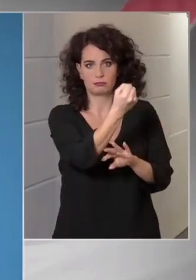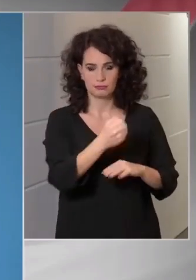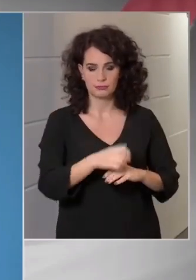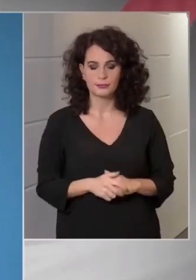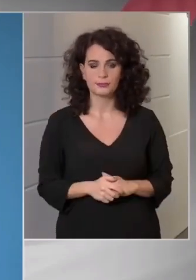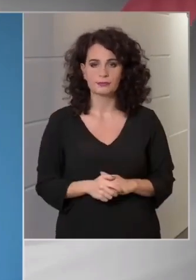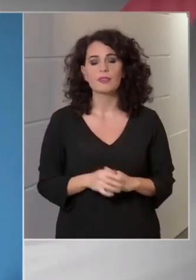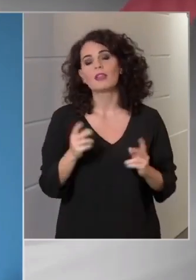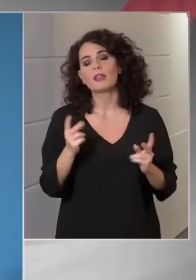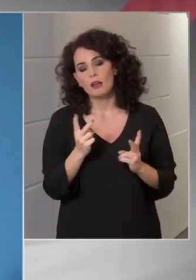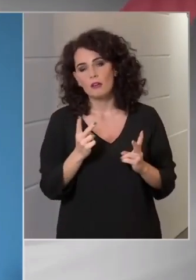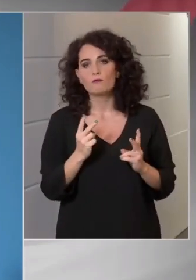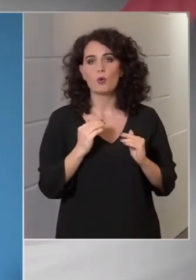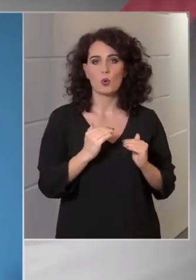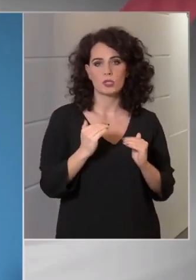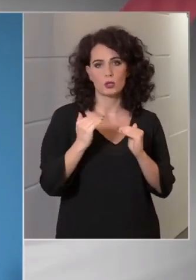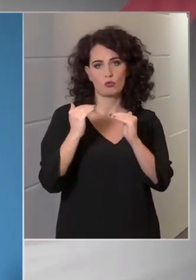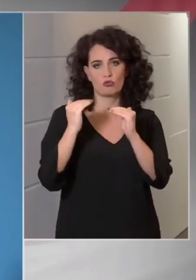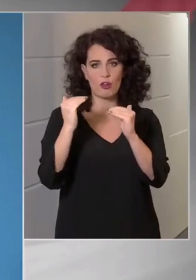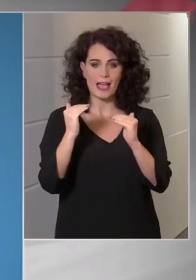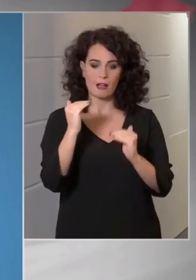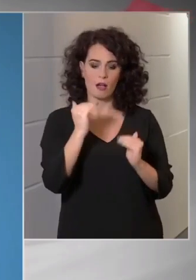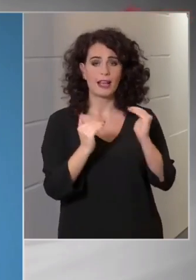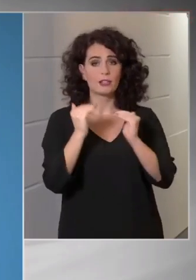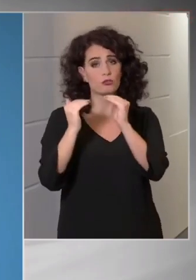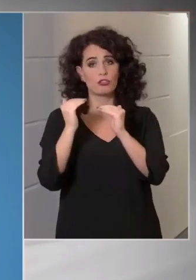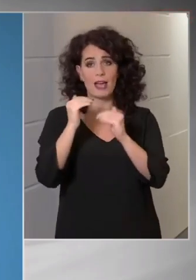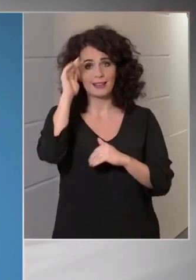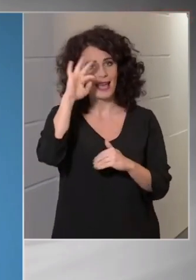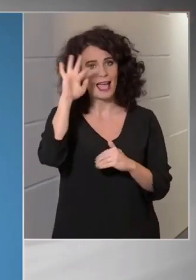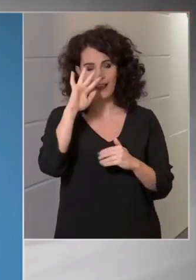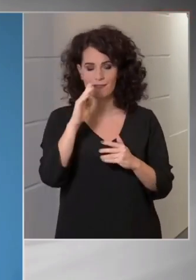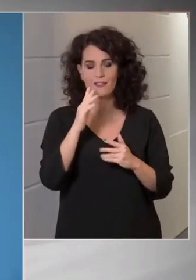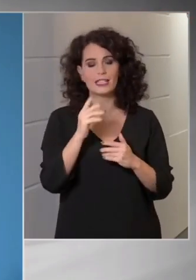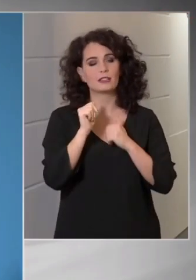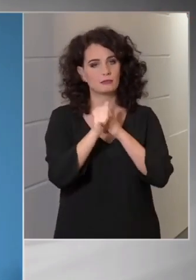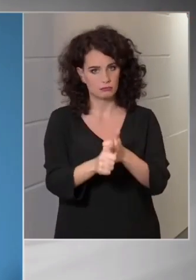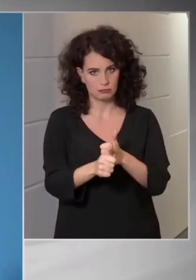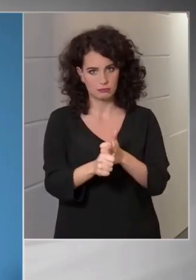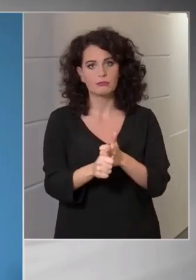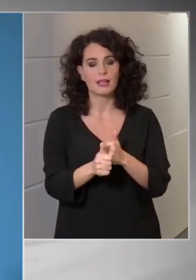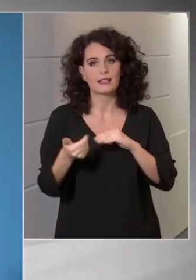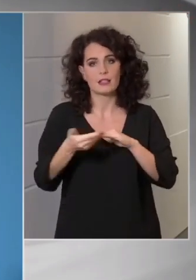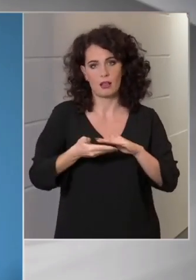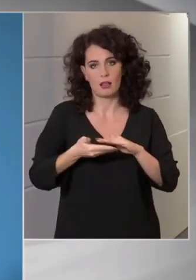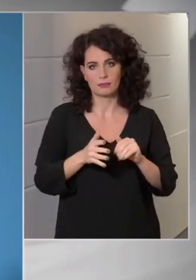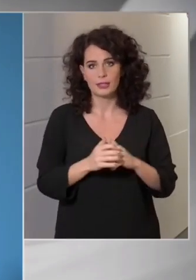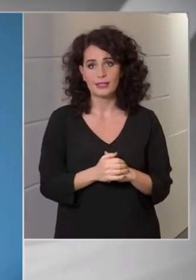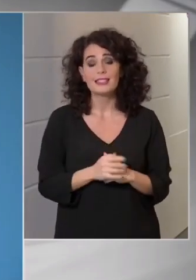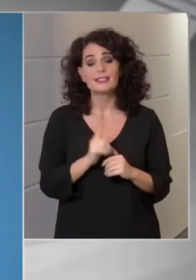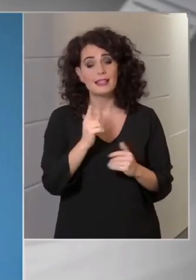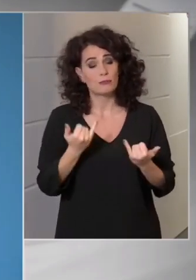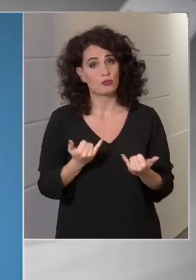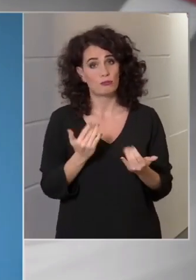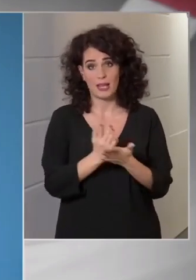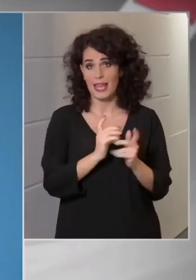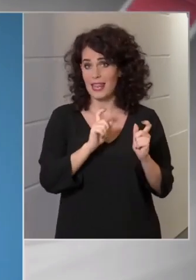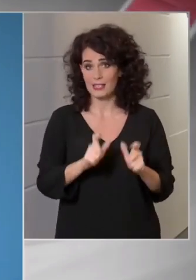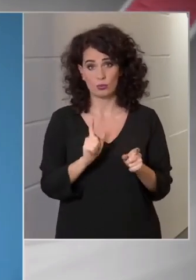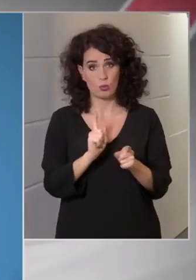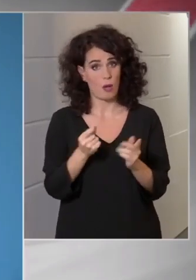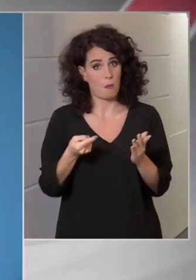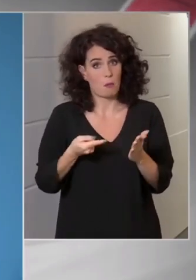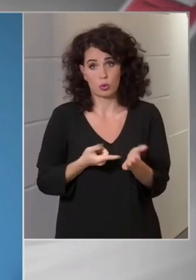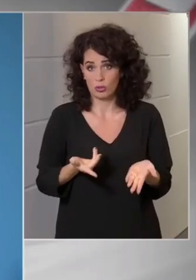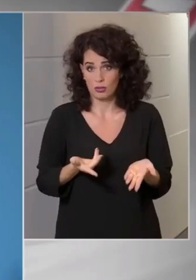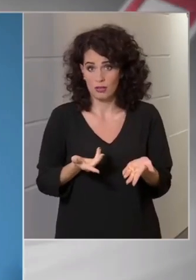fokozatosság és az arányosság elve határozza majd meg a rendőri intézkedéseinket, de elértünk egy olyan ponthoz, ahonnan,